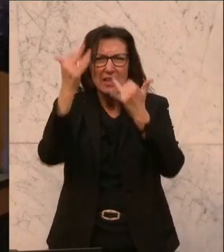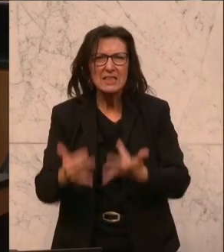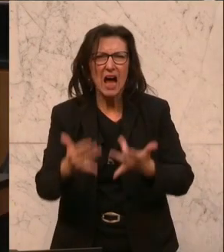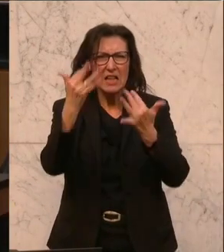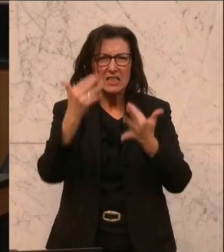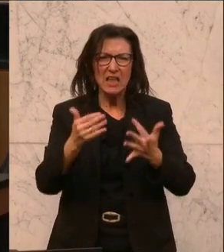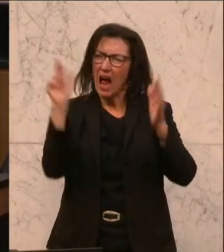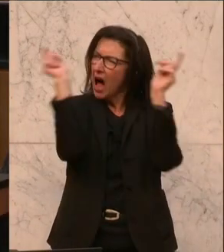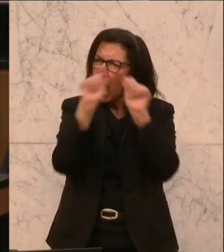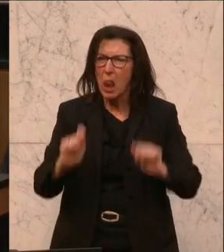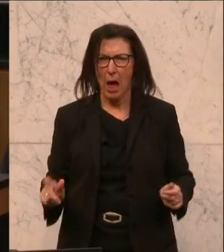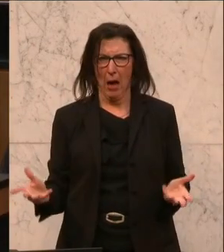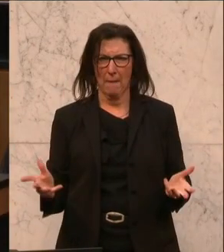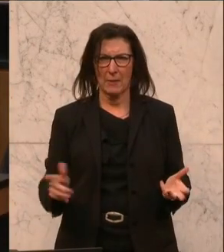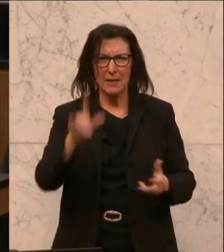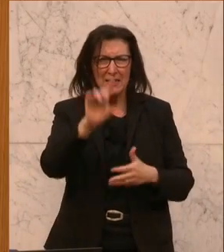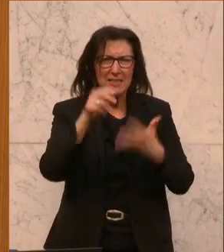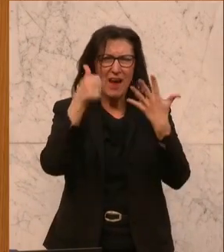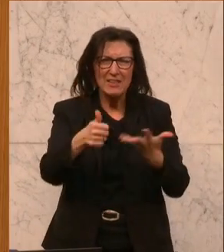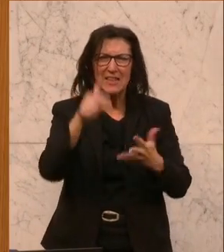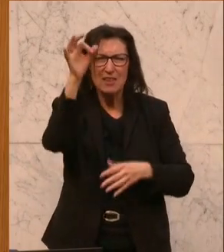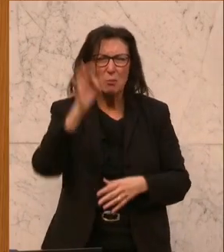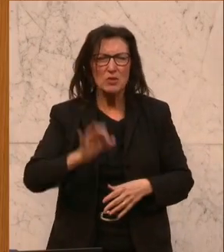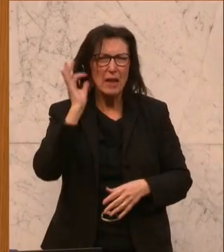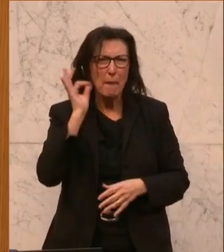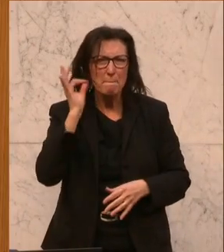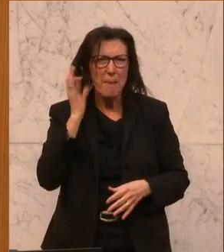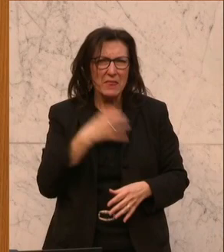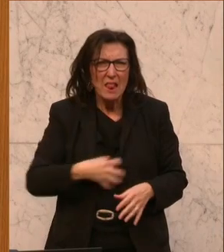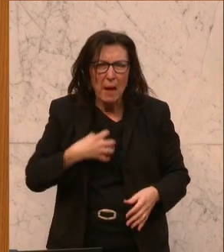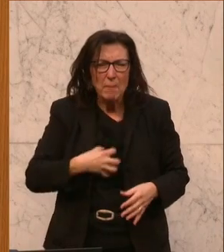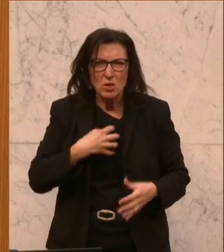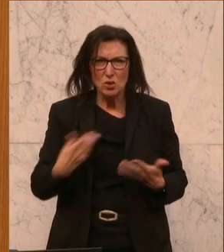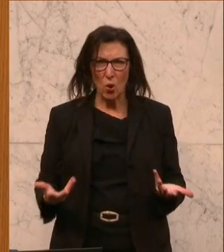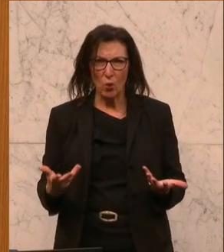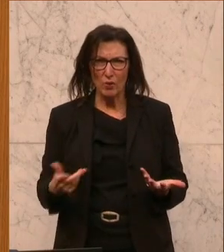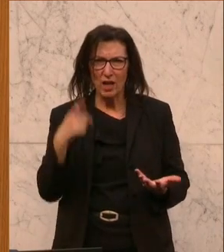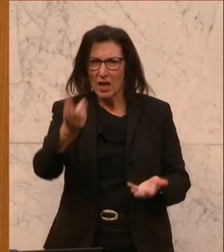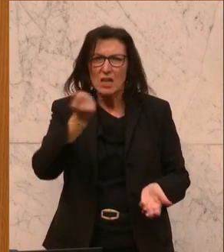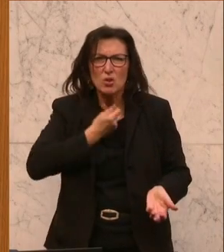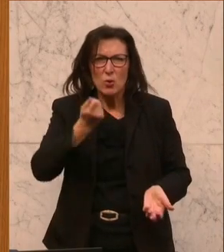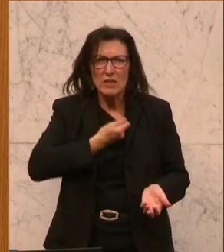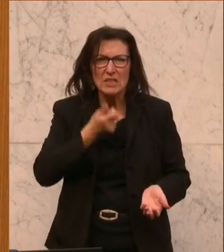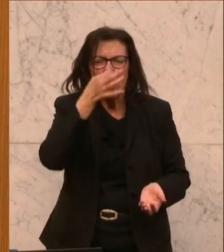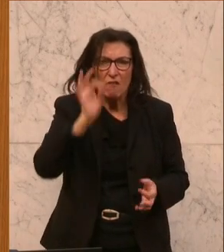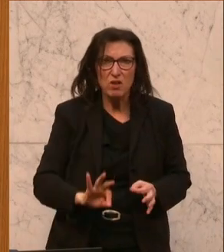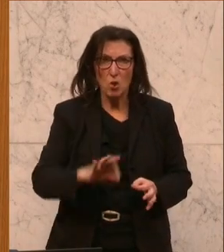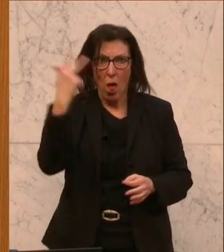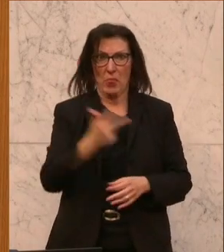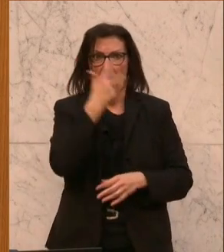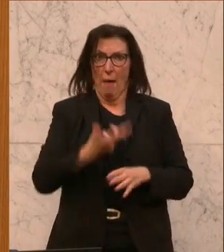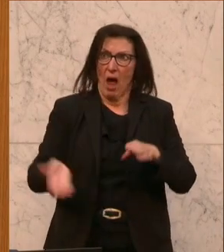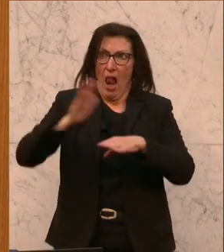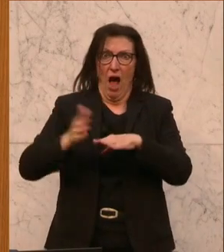diese drastischen Zahlen, dass 62 Prozent der Mädchen depressive Symptomatiken haben, dass die Anzahl der Suizidversuche sich verdreifacht hat,